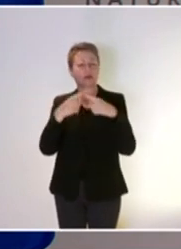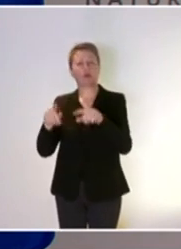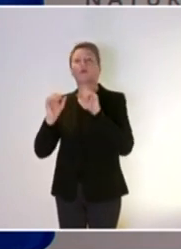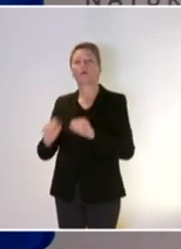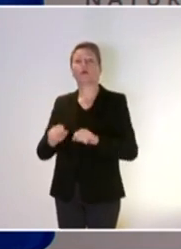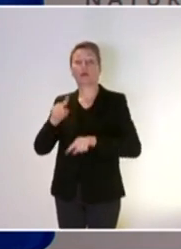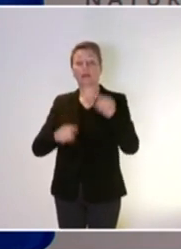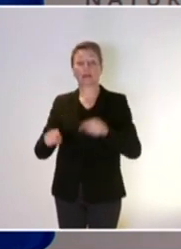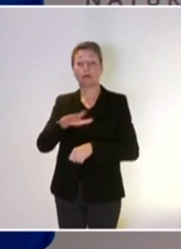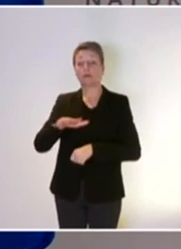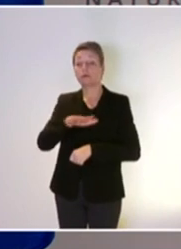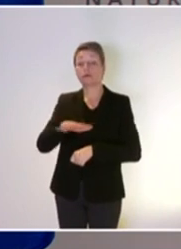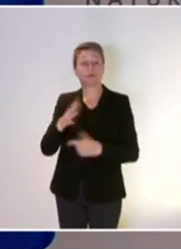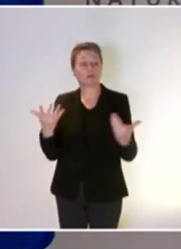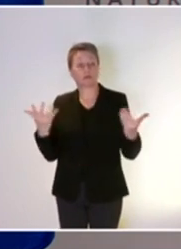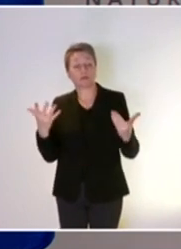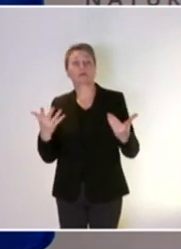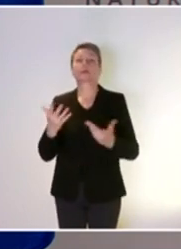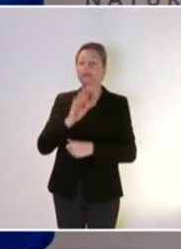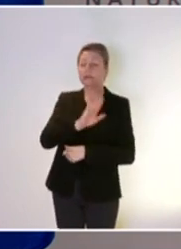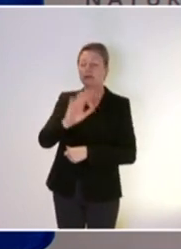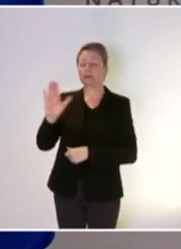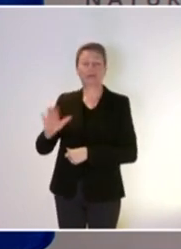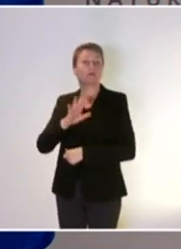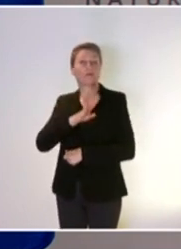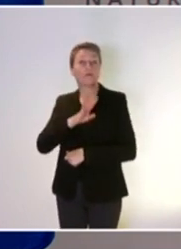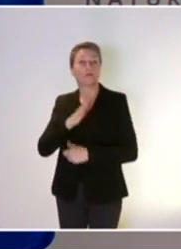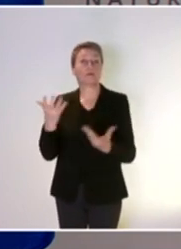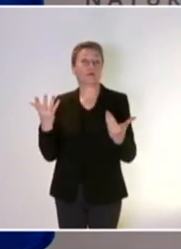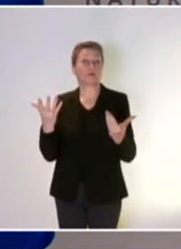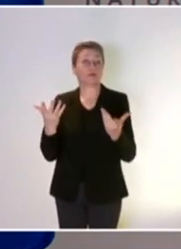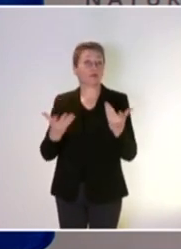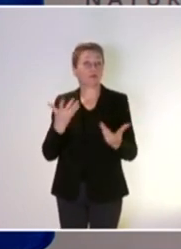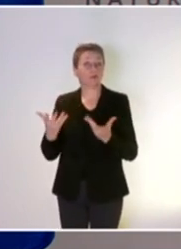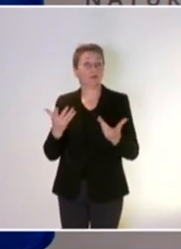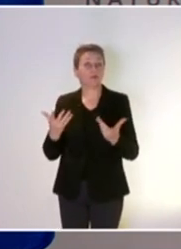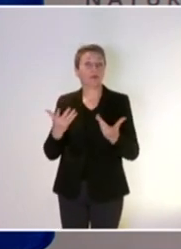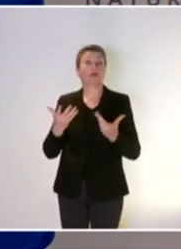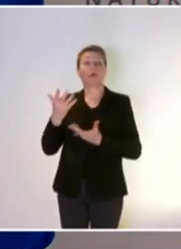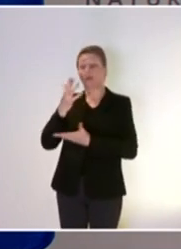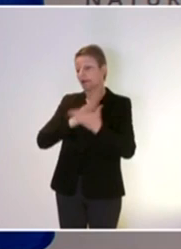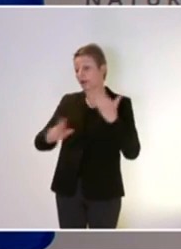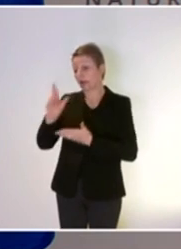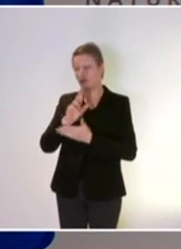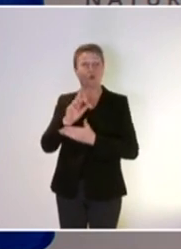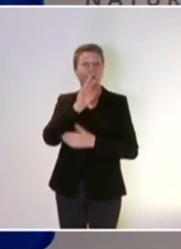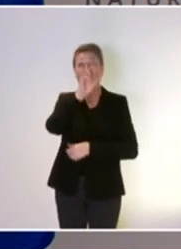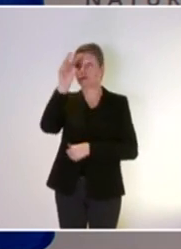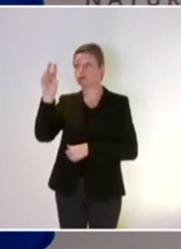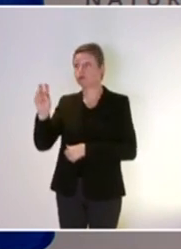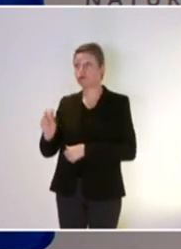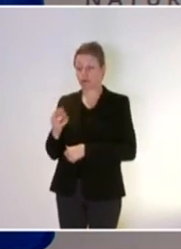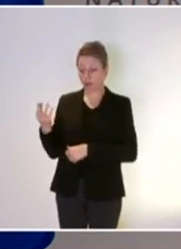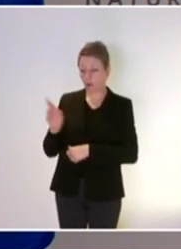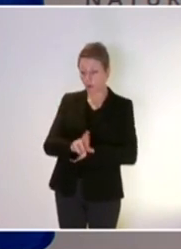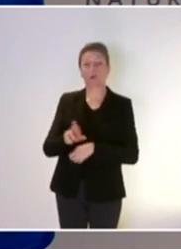locaux. Donc, on a justement cette spécificité au niveau des éco-régions qui doivent être retrouvées